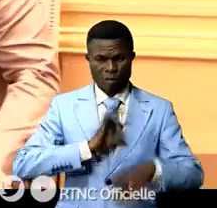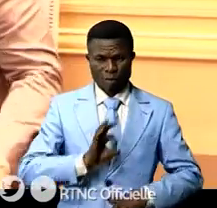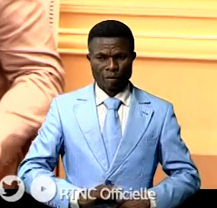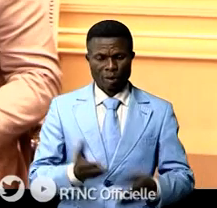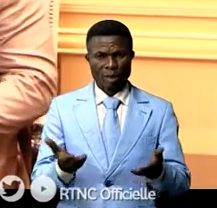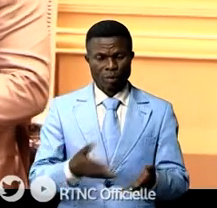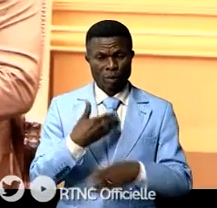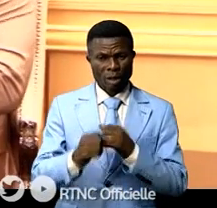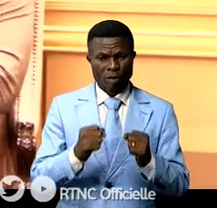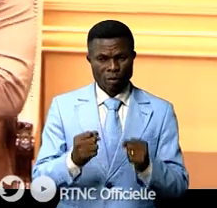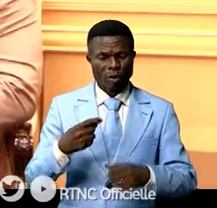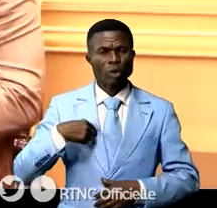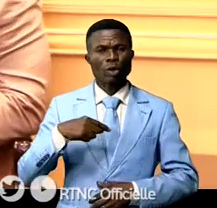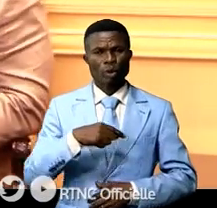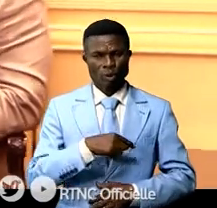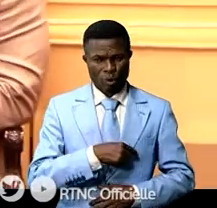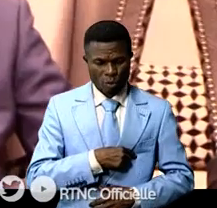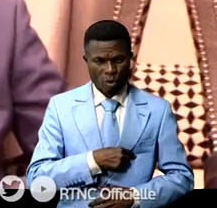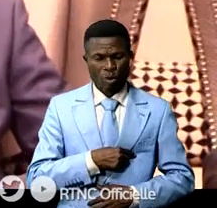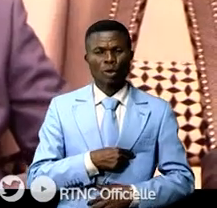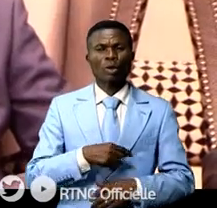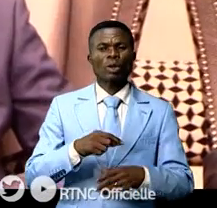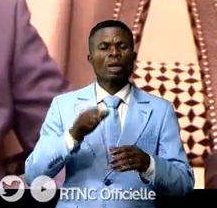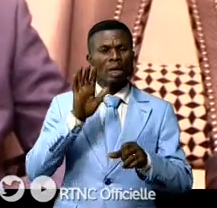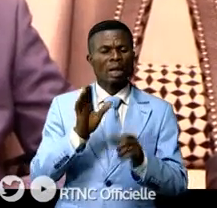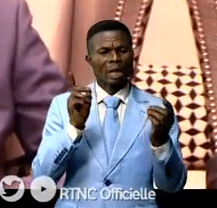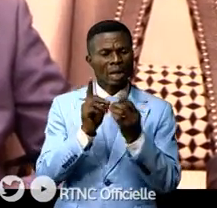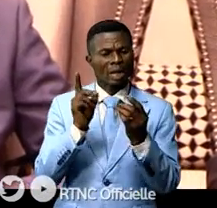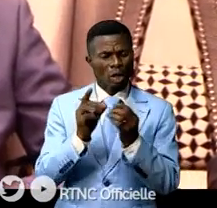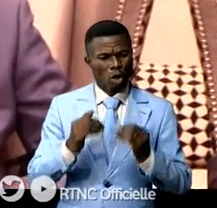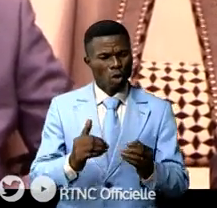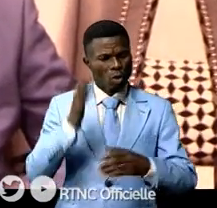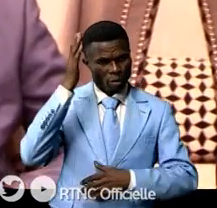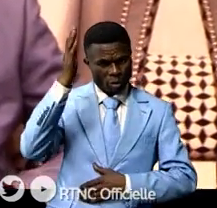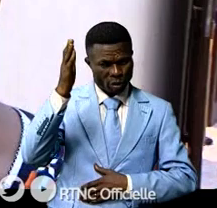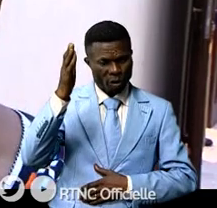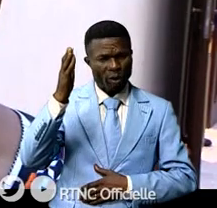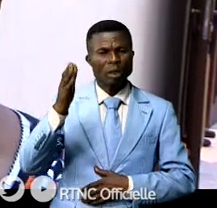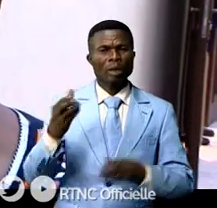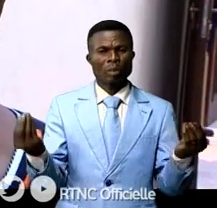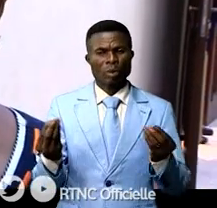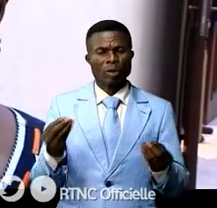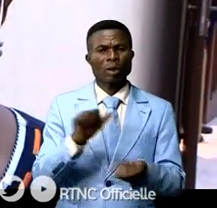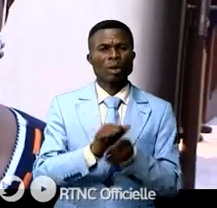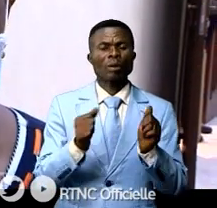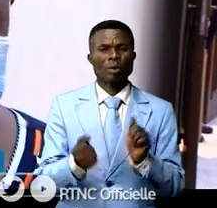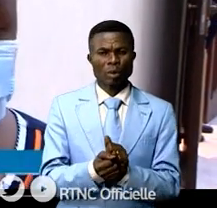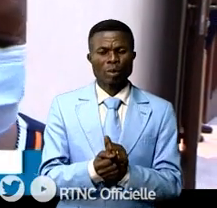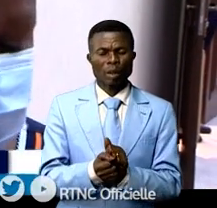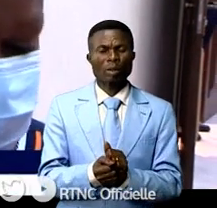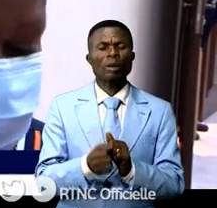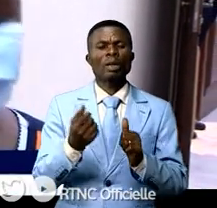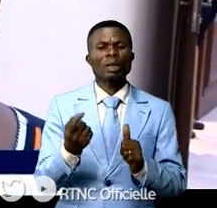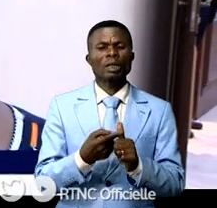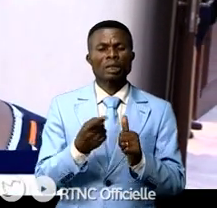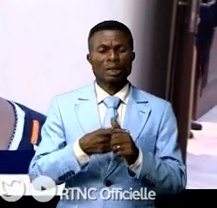faire en sorte que nous puissions être à différents rendez-vous dans les mois prochains par rapport à la